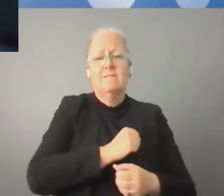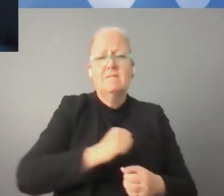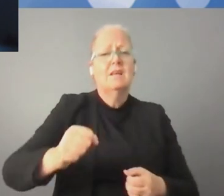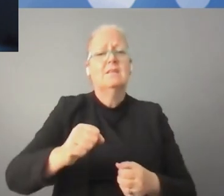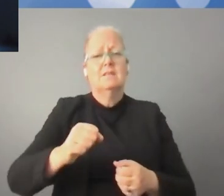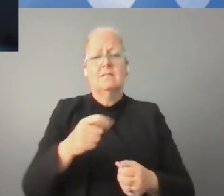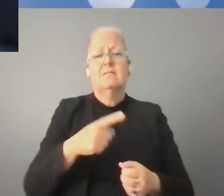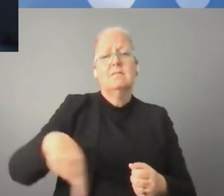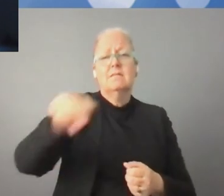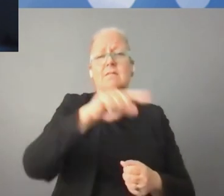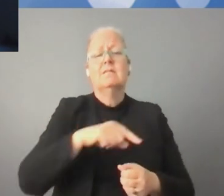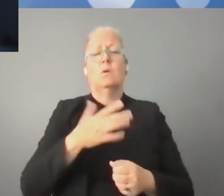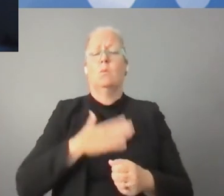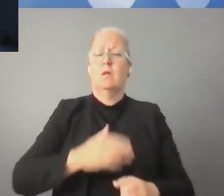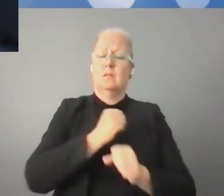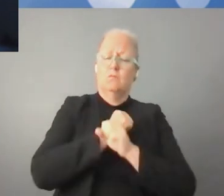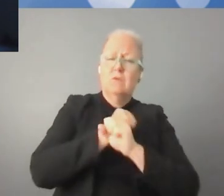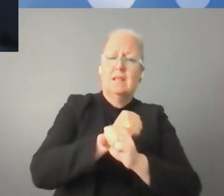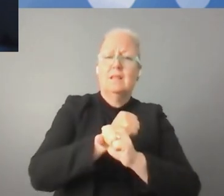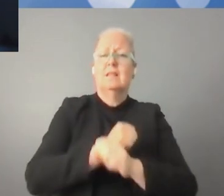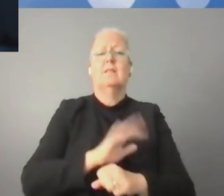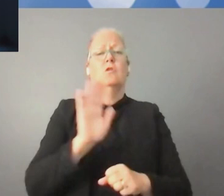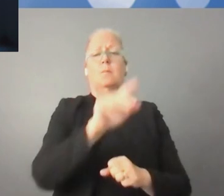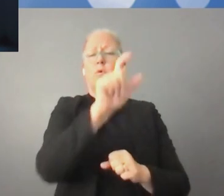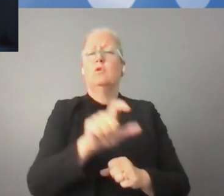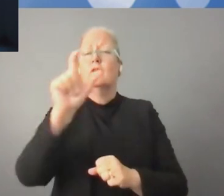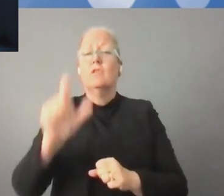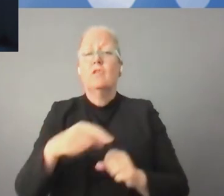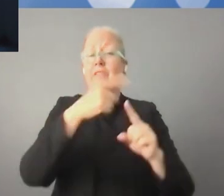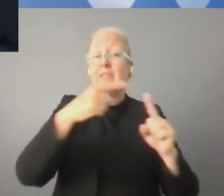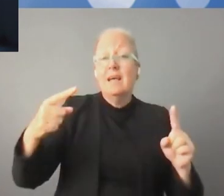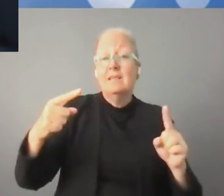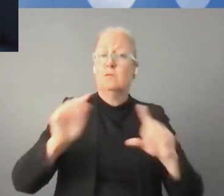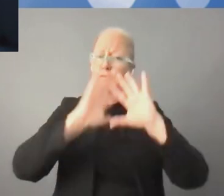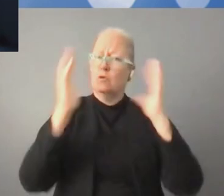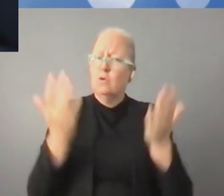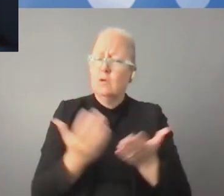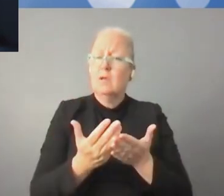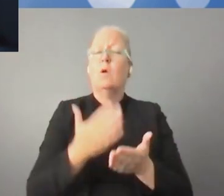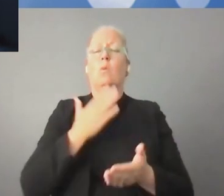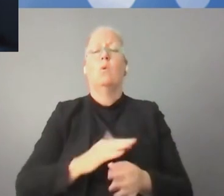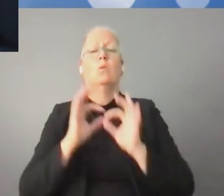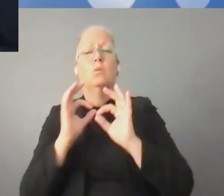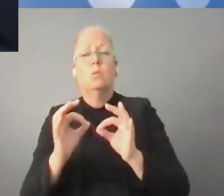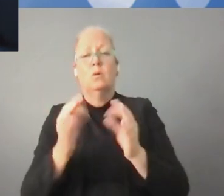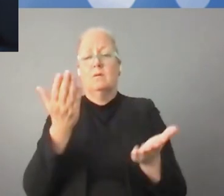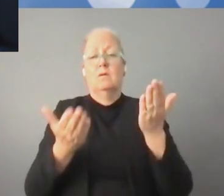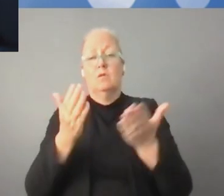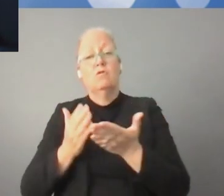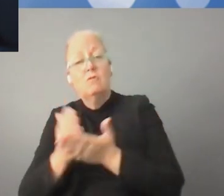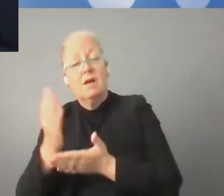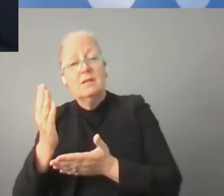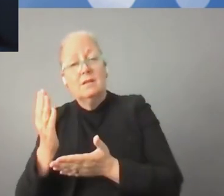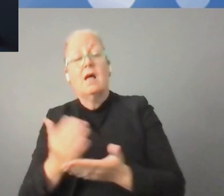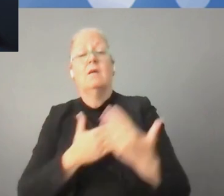ويجب التجديل على ضرورة خلق مقاربة ونهج مشترك في